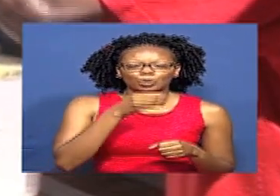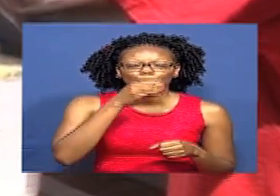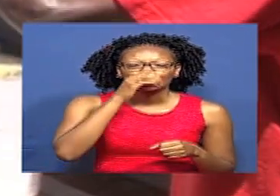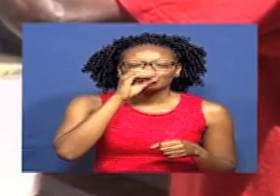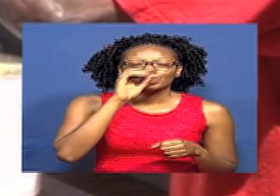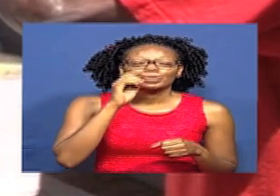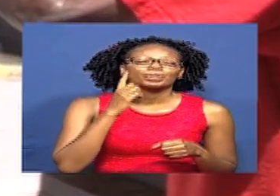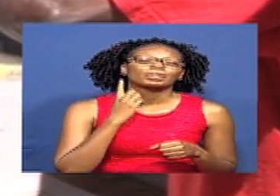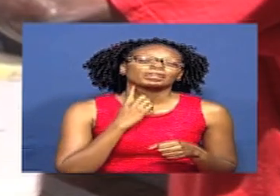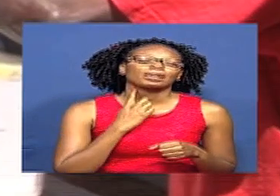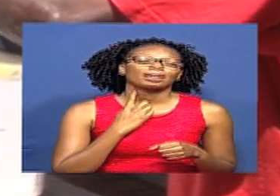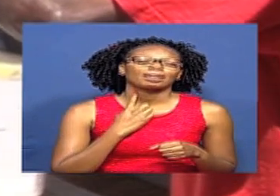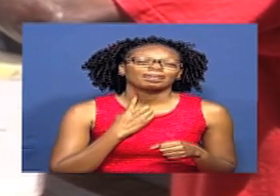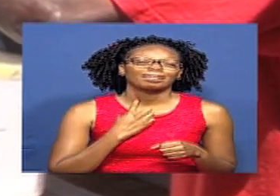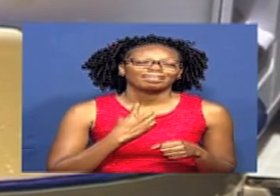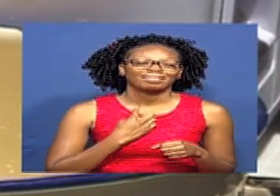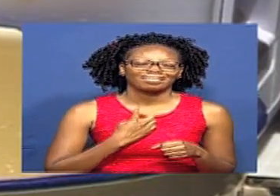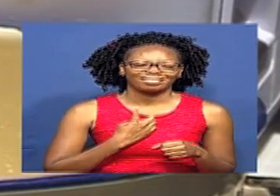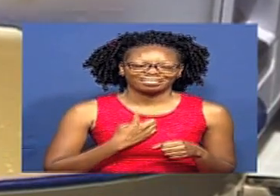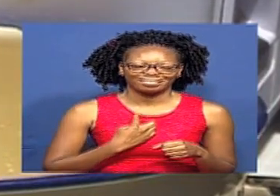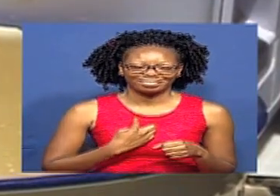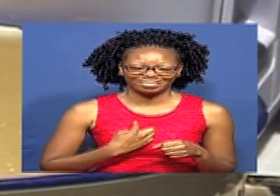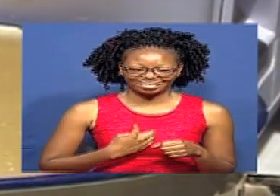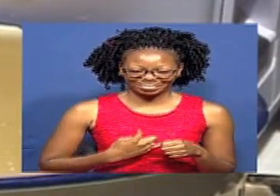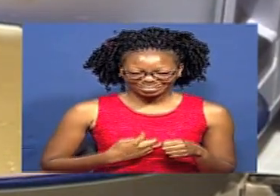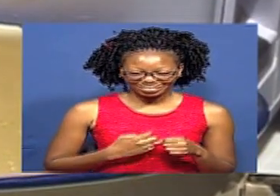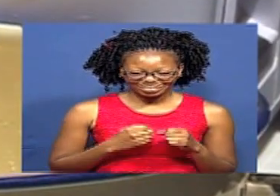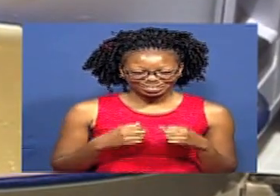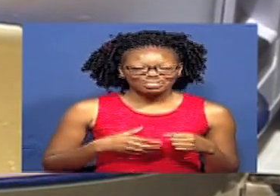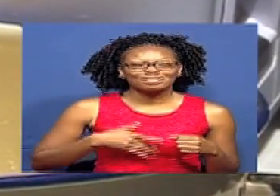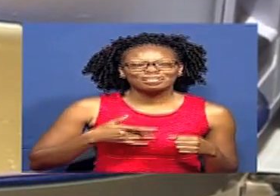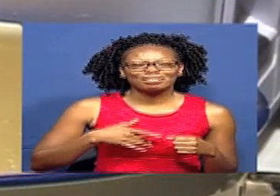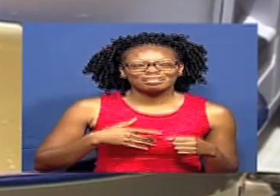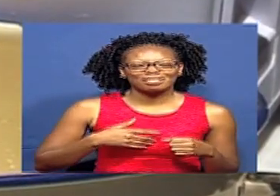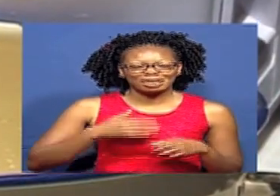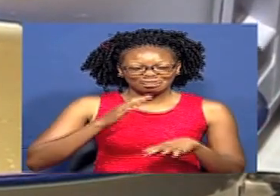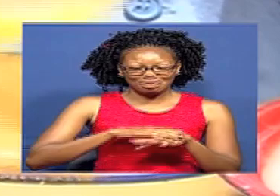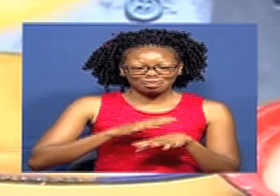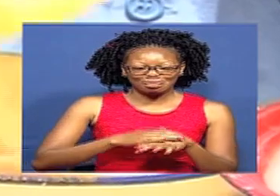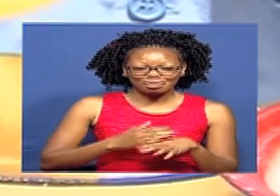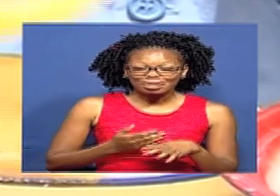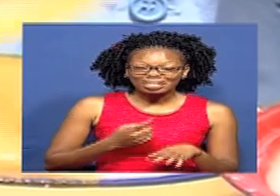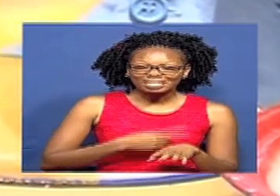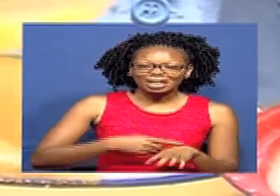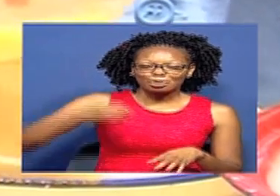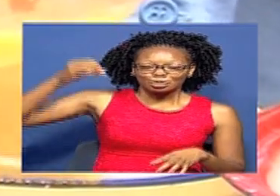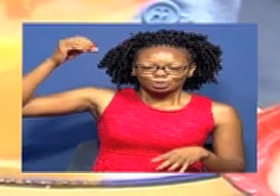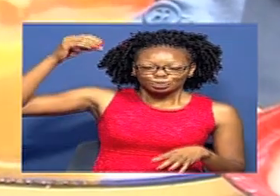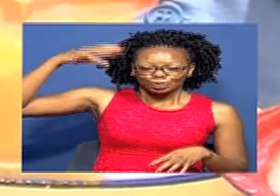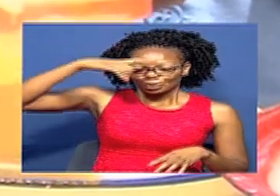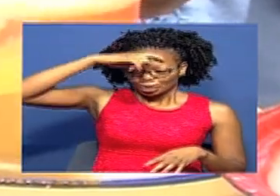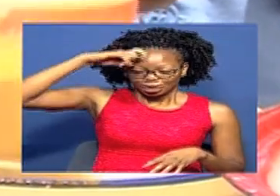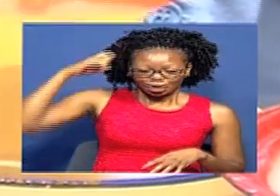kinachoburudisha nafsi haswa Unapo kipata baridi na wakati waji wakali Hili